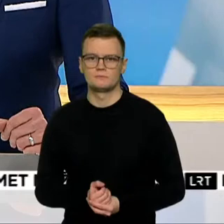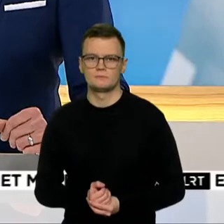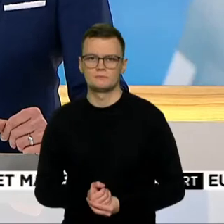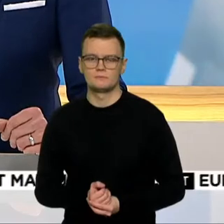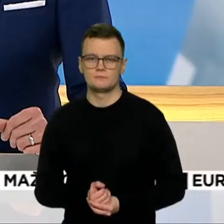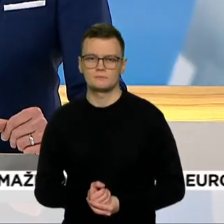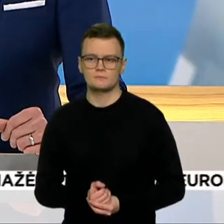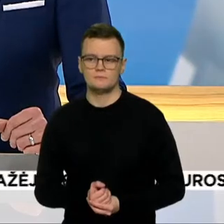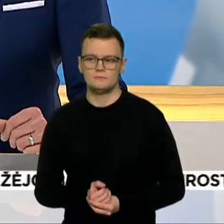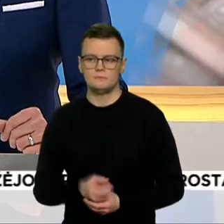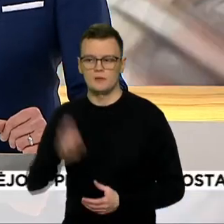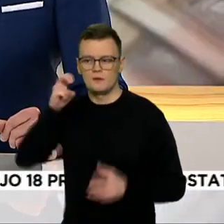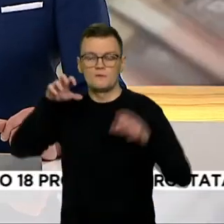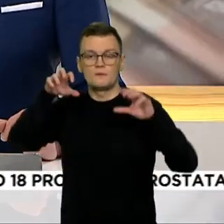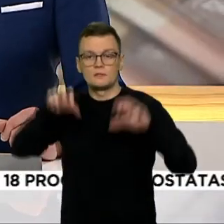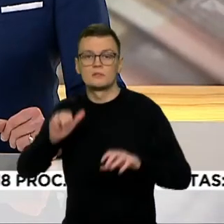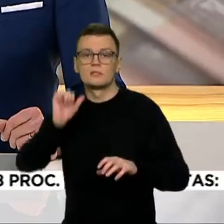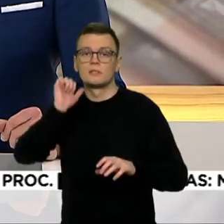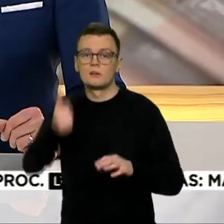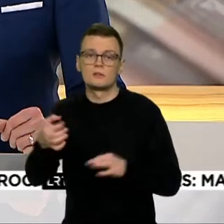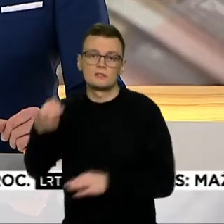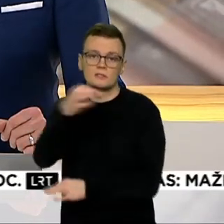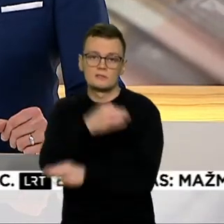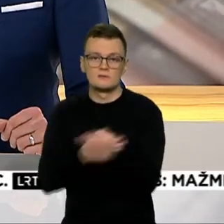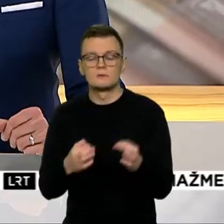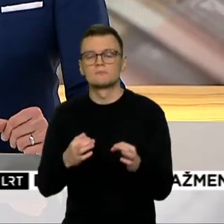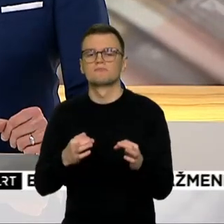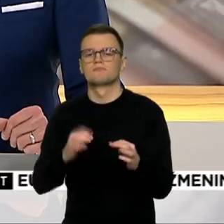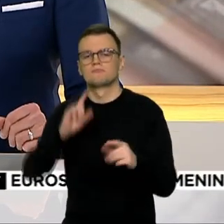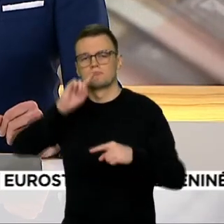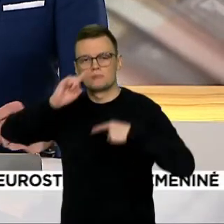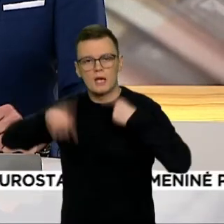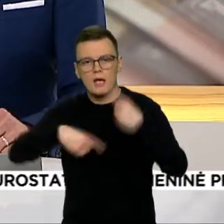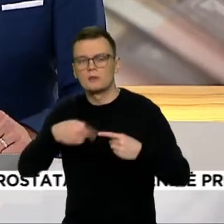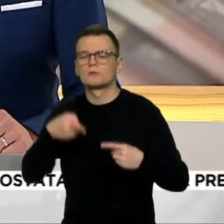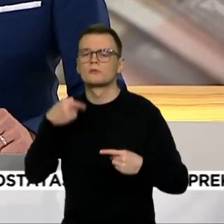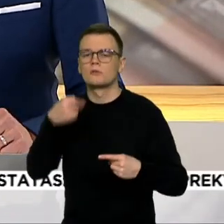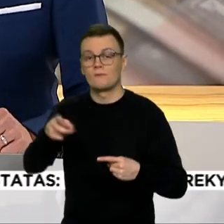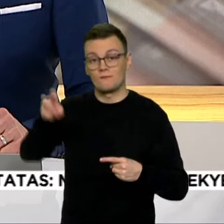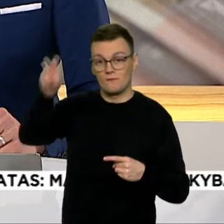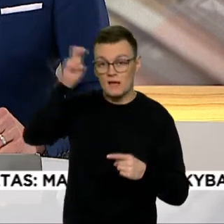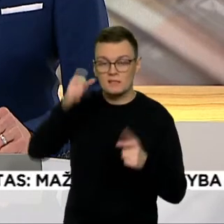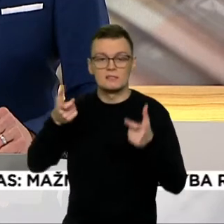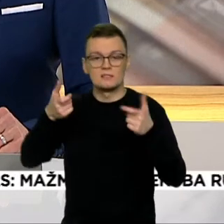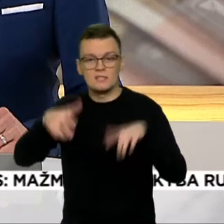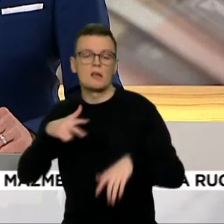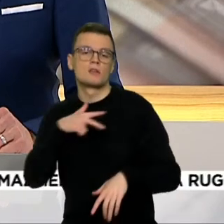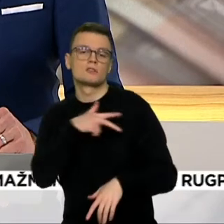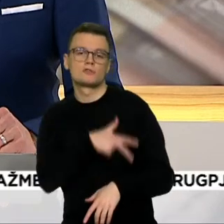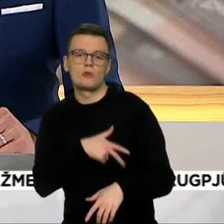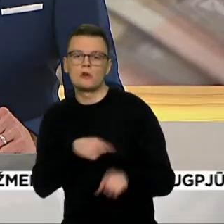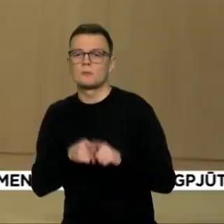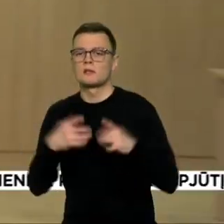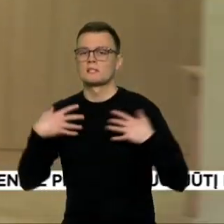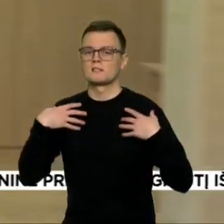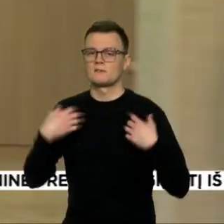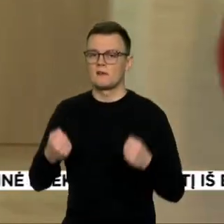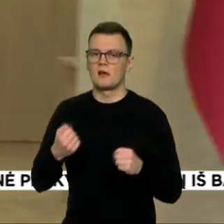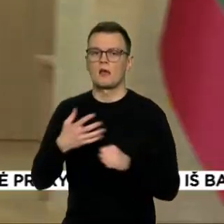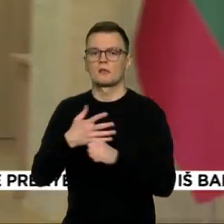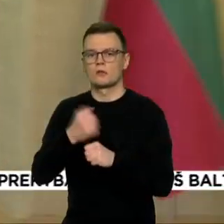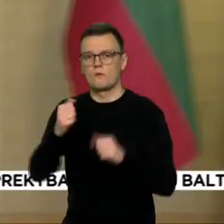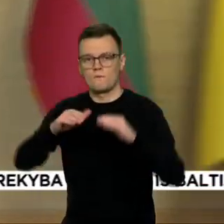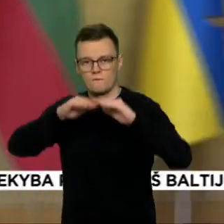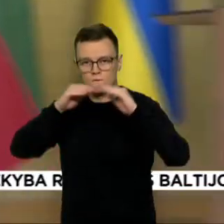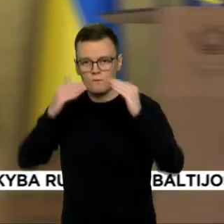Tuometų Vyriausybė rytoj svarstys kitų metų valstybės ir savivaldybių, sodros ir privalomojo sveikatos draudimo fondo biudžetų projektus. Po